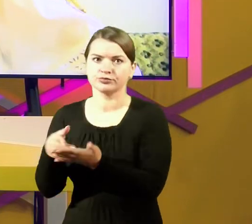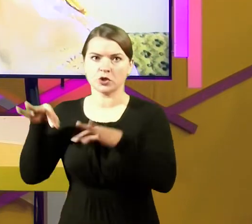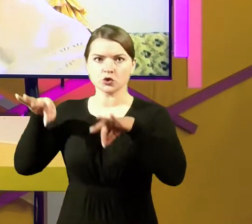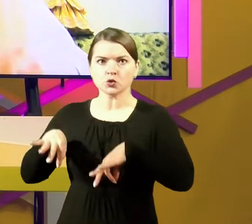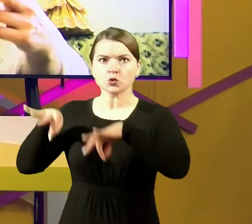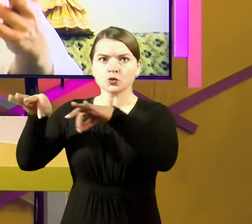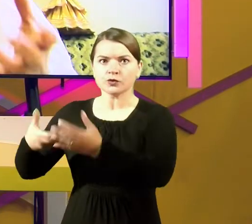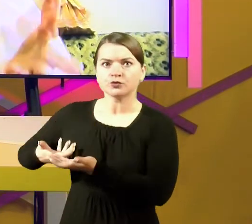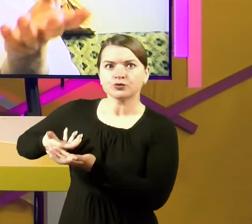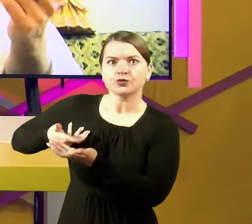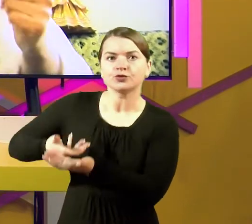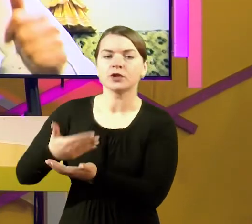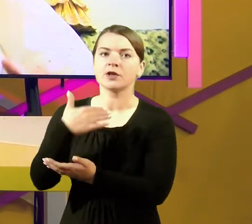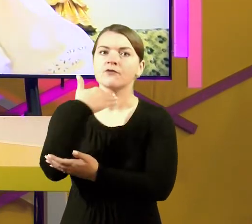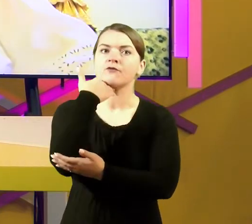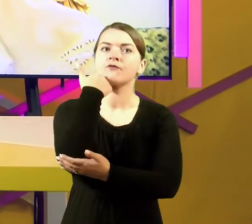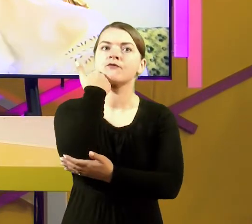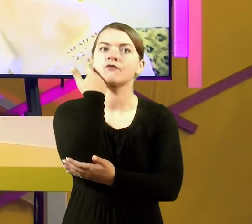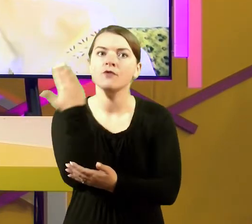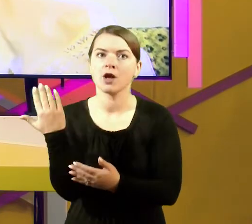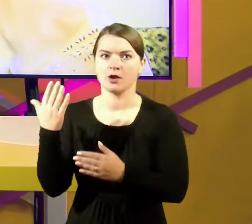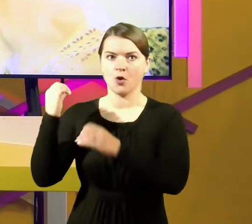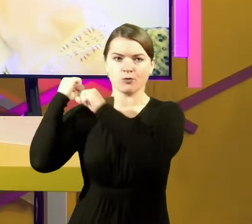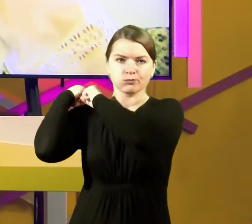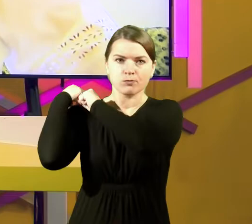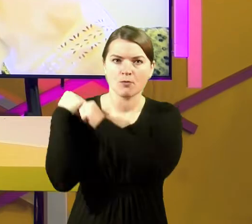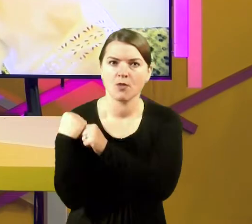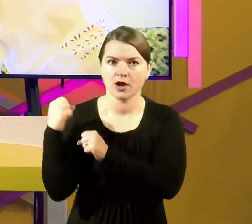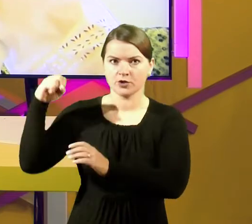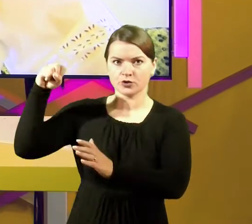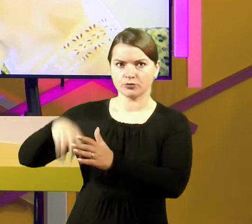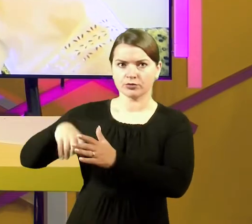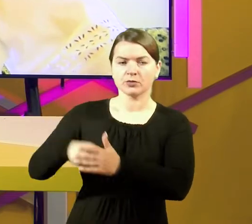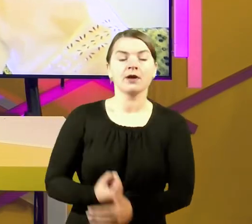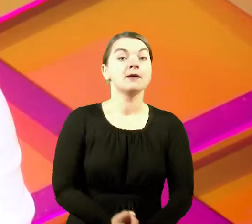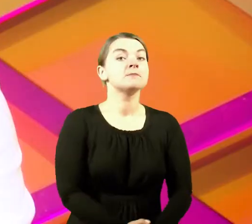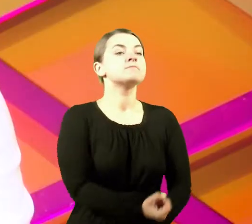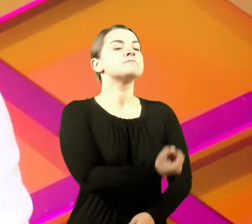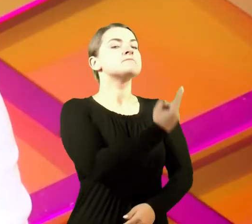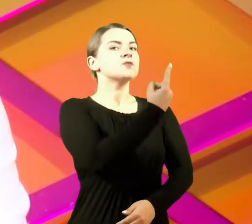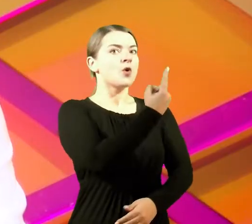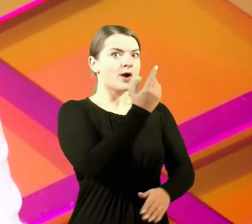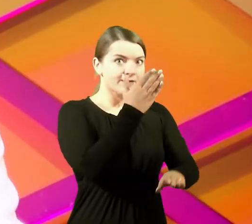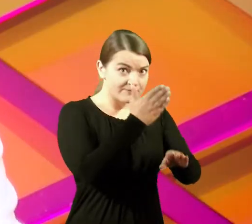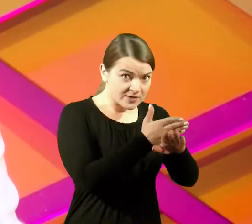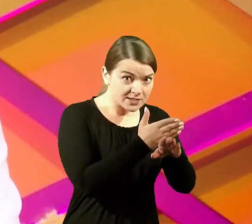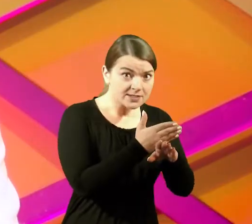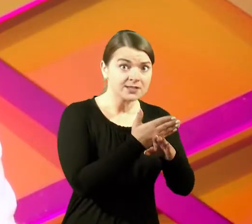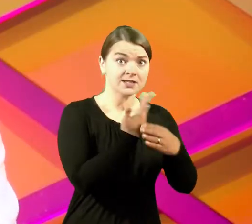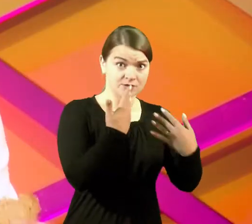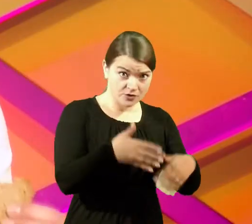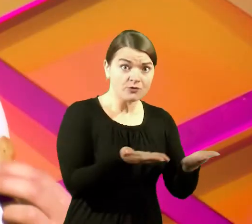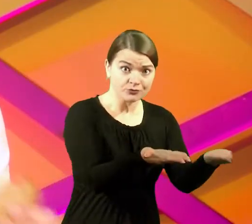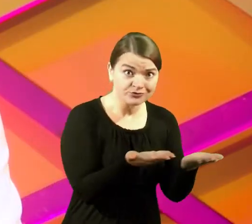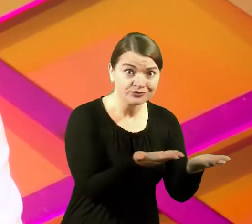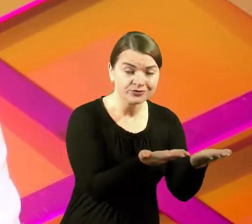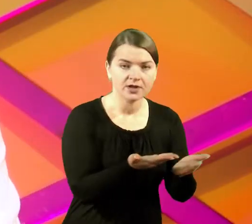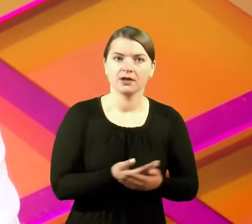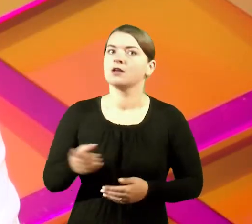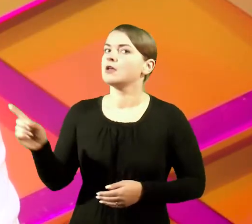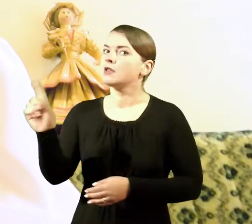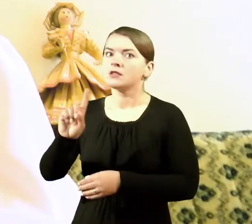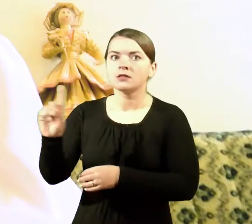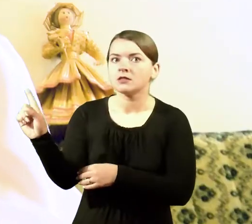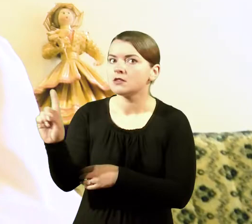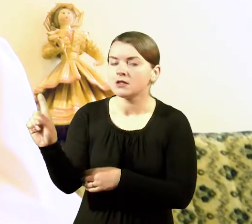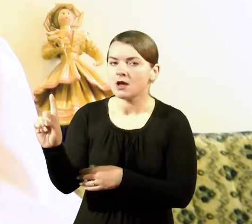sunkvežimį, o tada grūdai supilami maišus. Ai, tai tada nuskynus tu ir kepitą